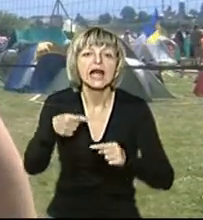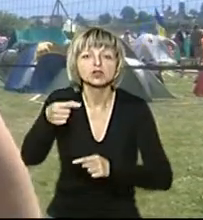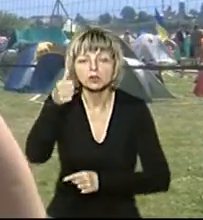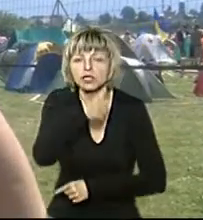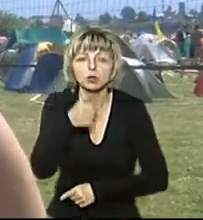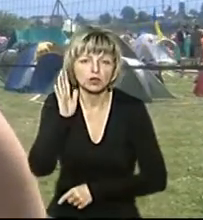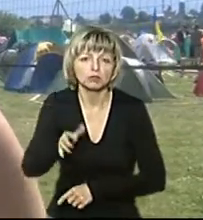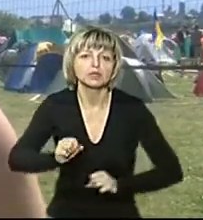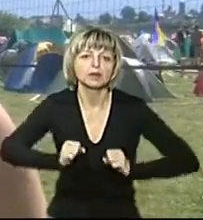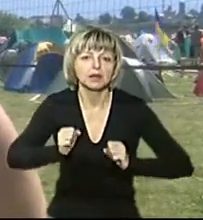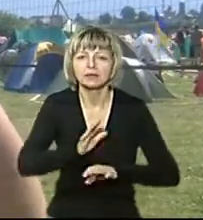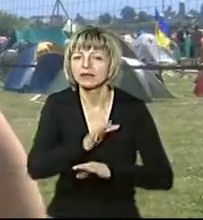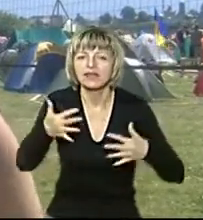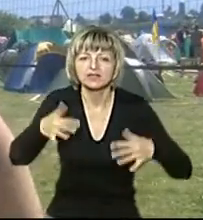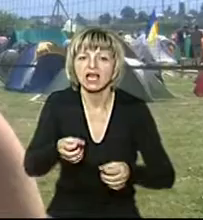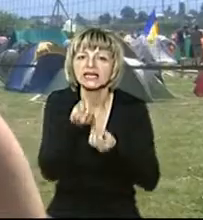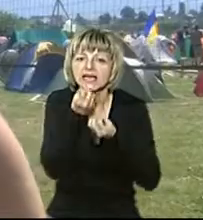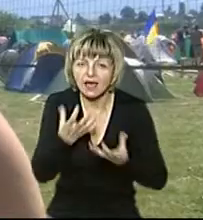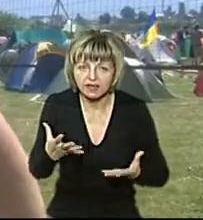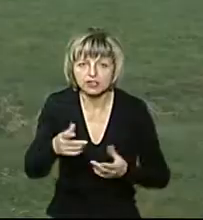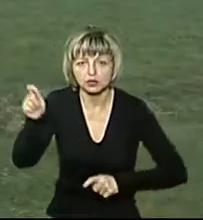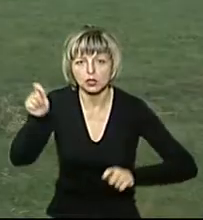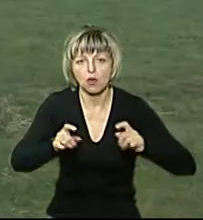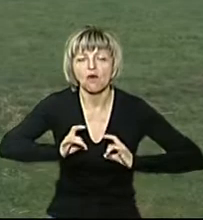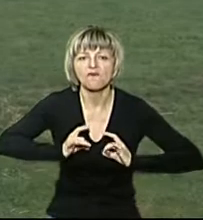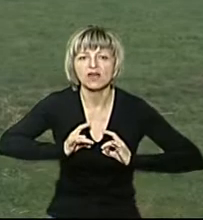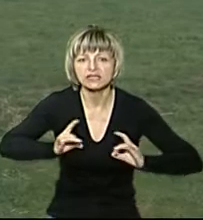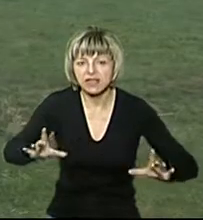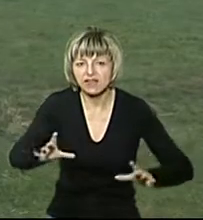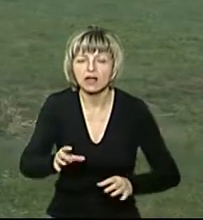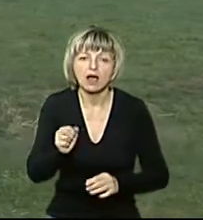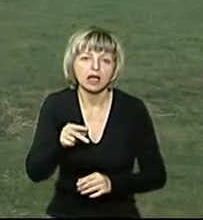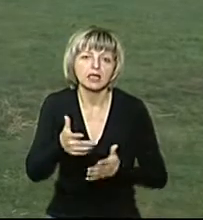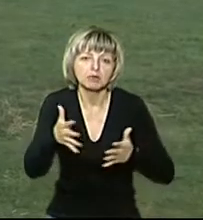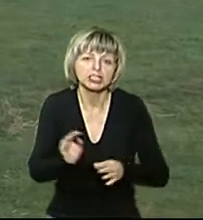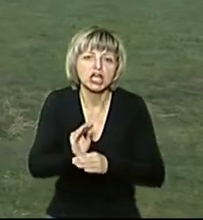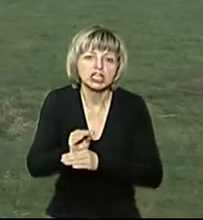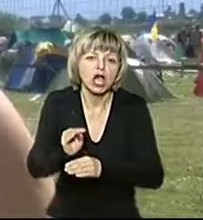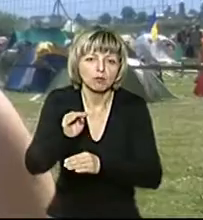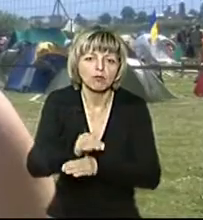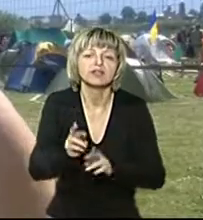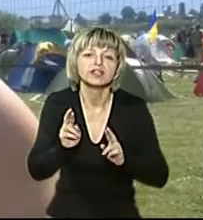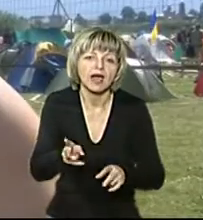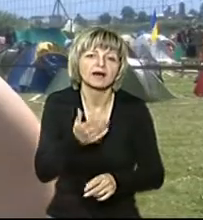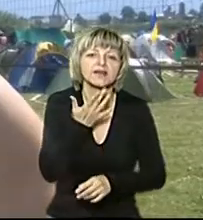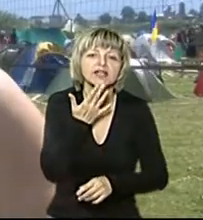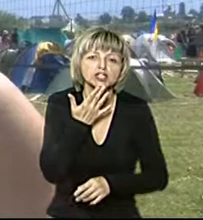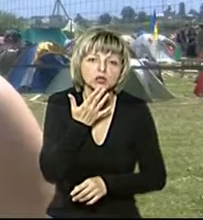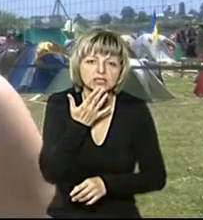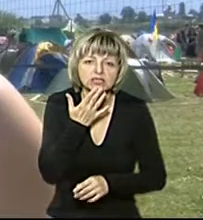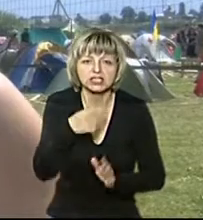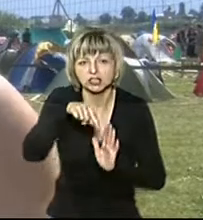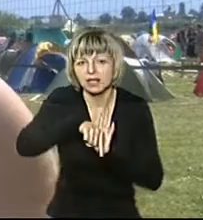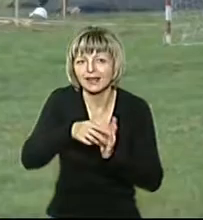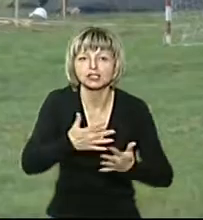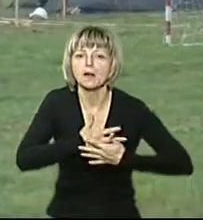років ми будемо намагатися не втратити якісно фестивалю, але водночас більше його наповнювати як націоналістичне явище,